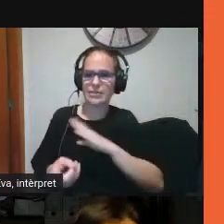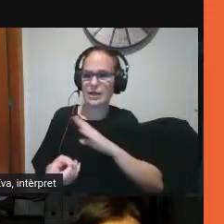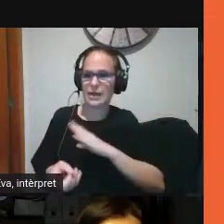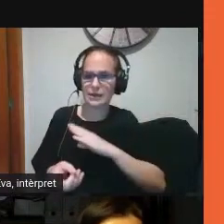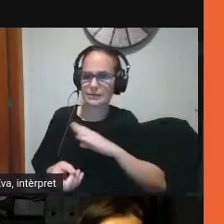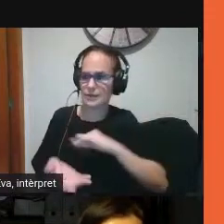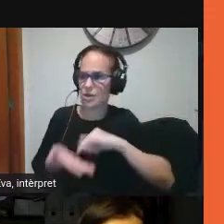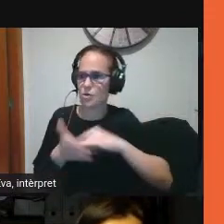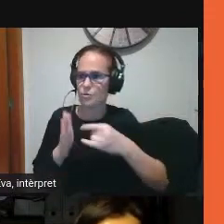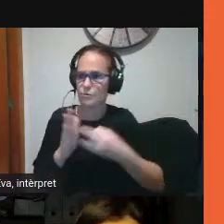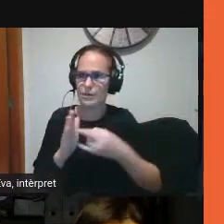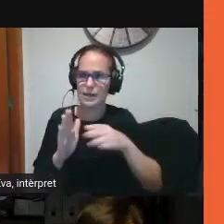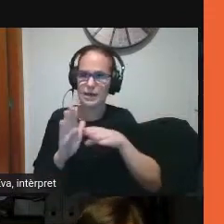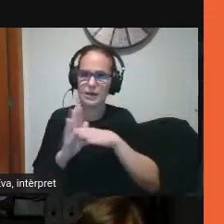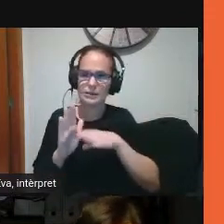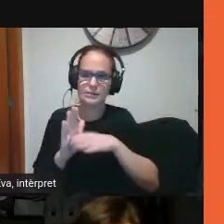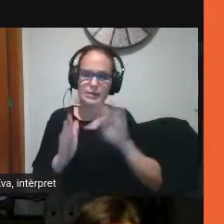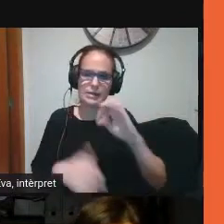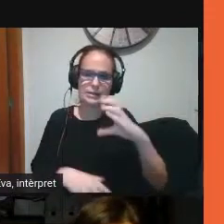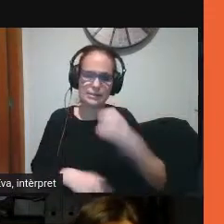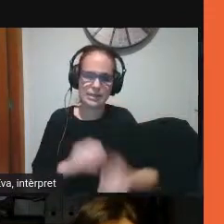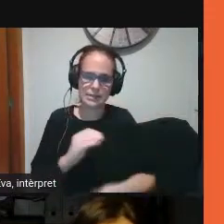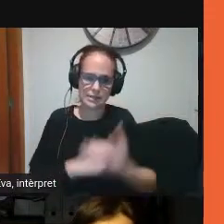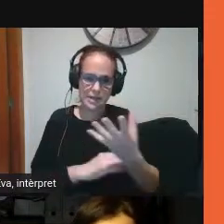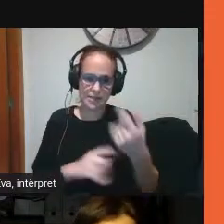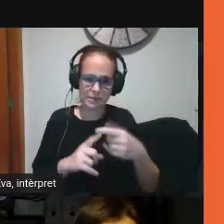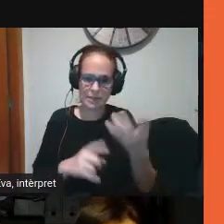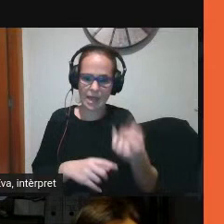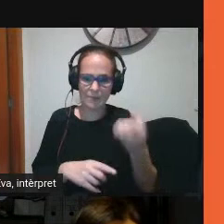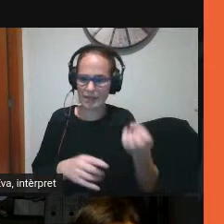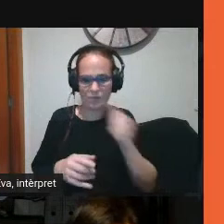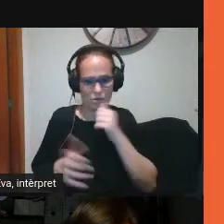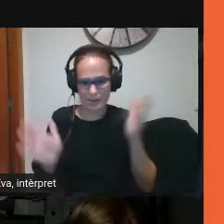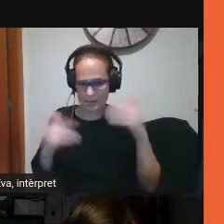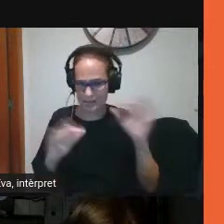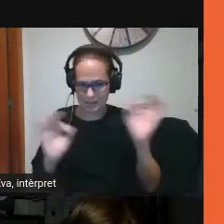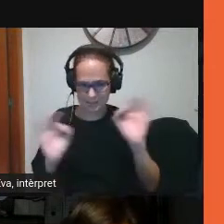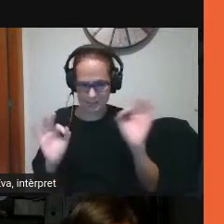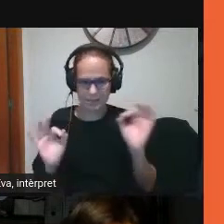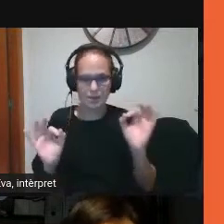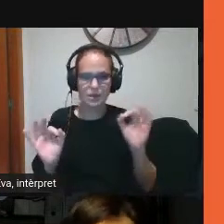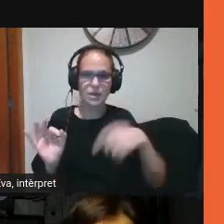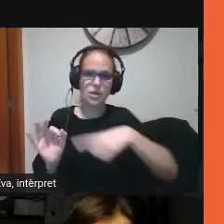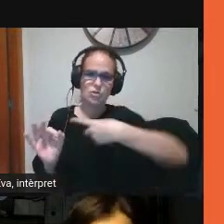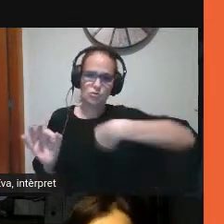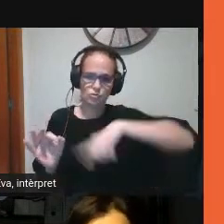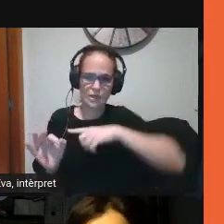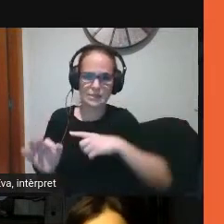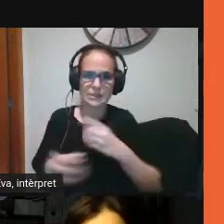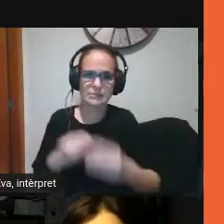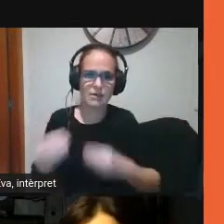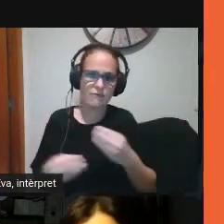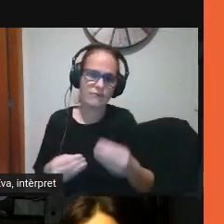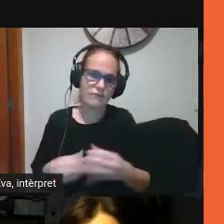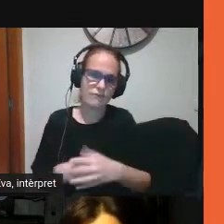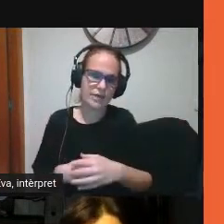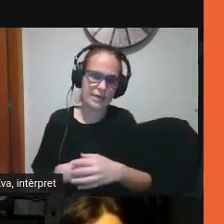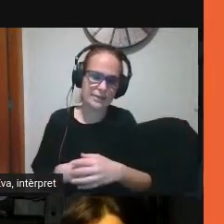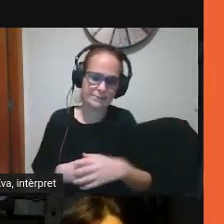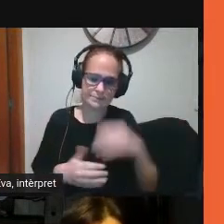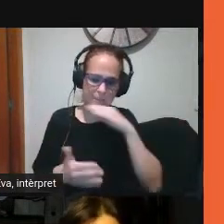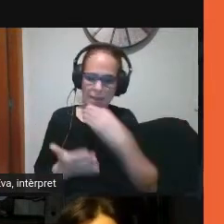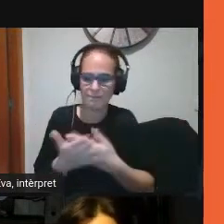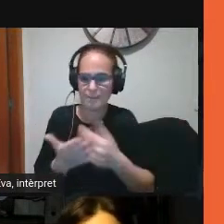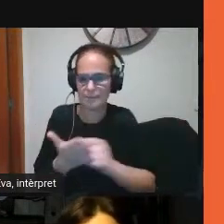un pla TAC no hi havia cap aplicatiu i nosaltres doncs vam posar sobre sobre paper